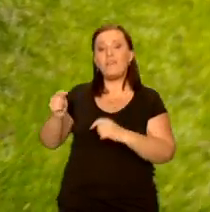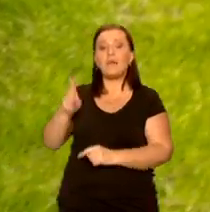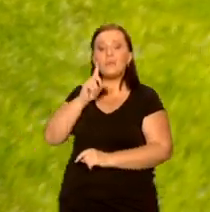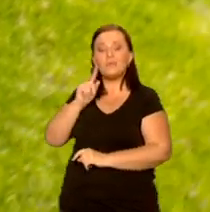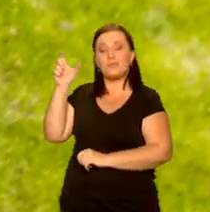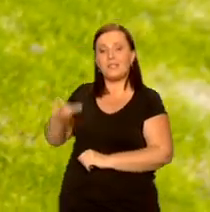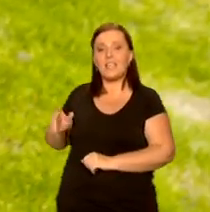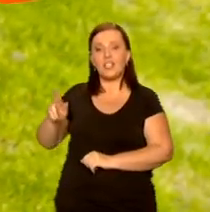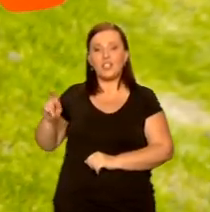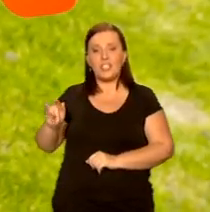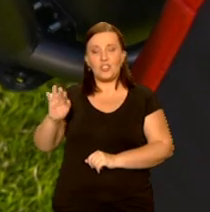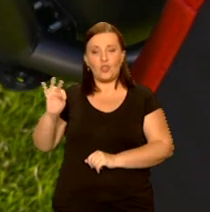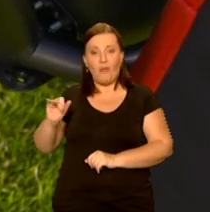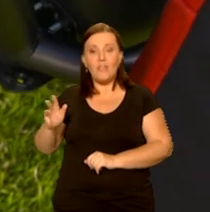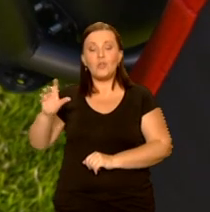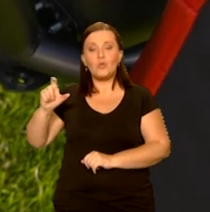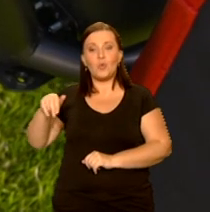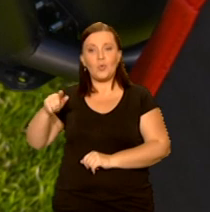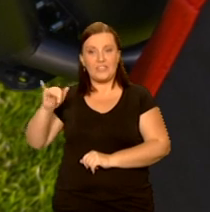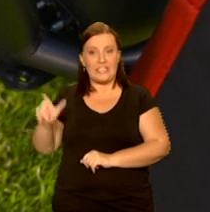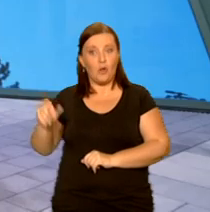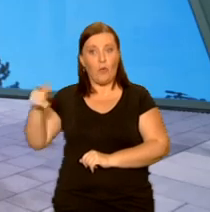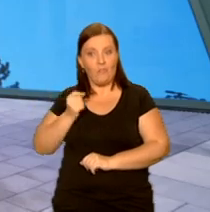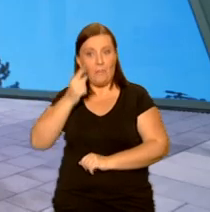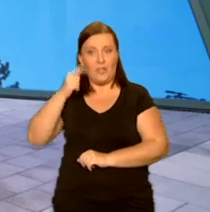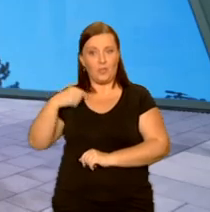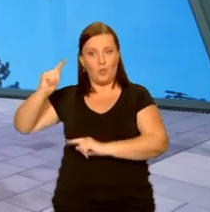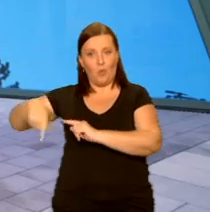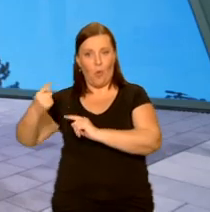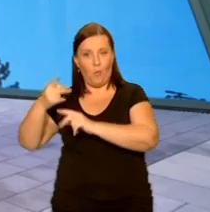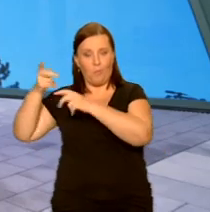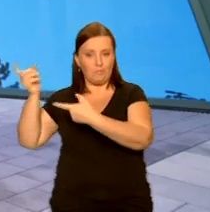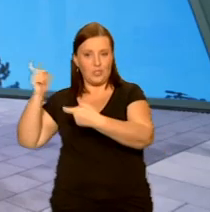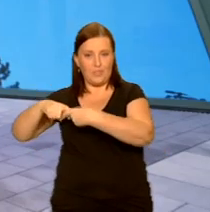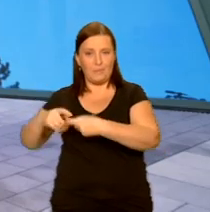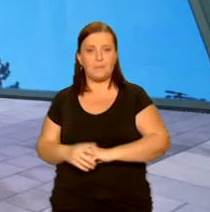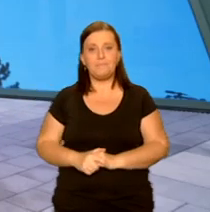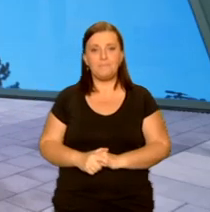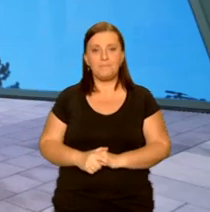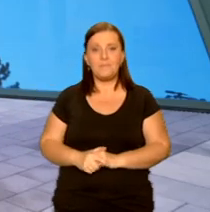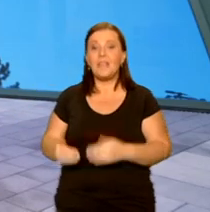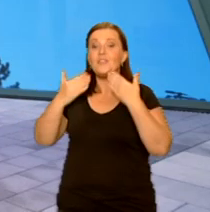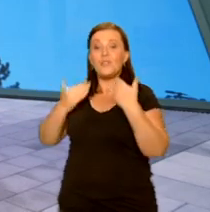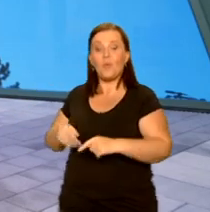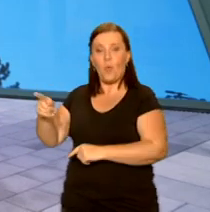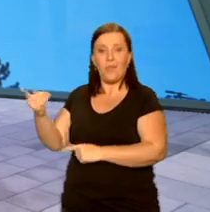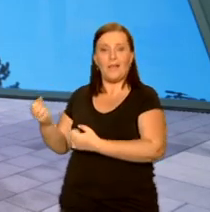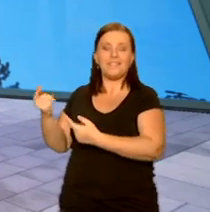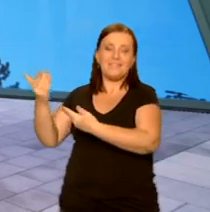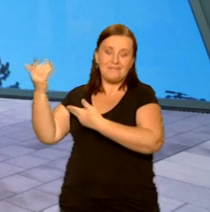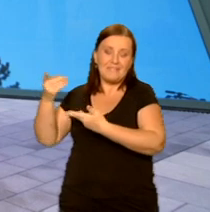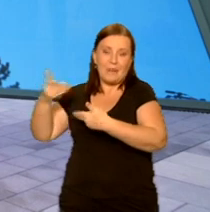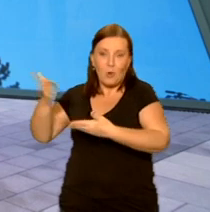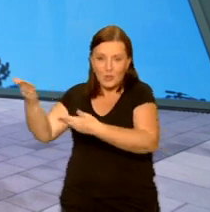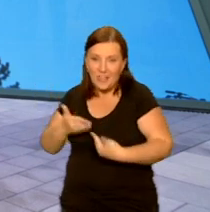Krzysztofem Cudzichem. Panie Krzysztofie, bardzo dziękuję, że przyjął Pan zaproszenie do naszego programu i przyjechał ze swoim wynalazkiem,